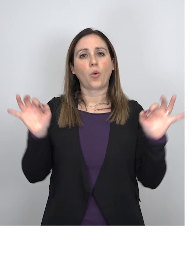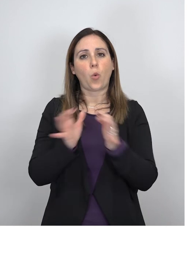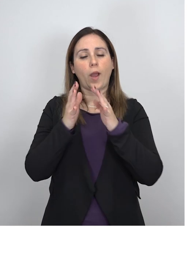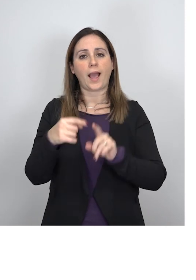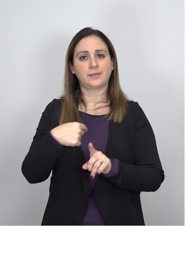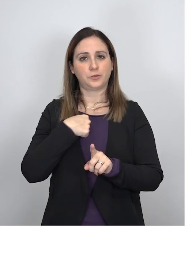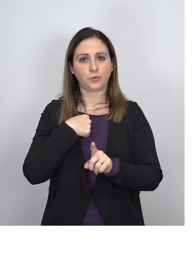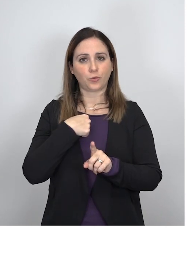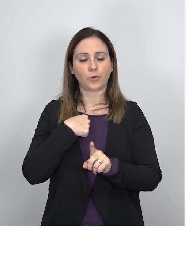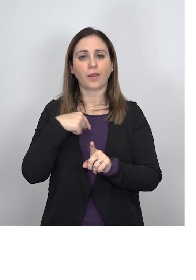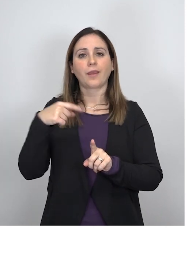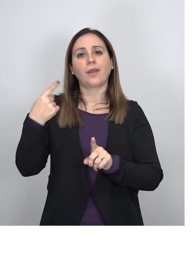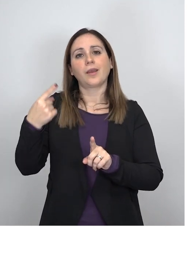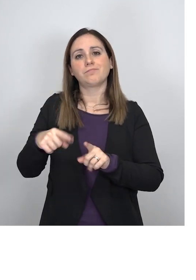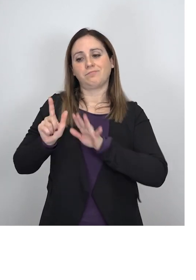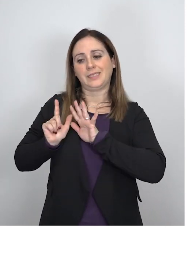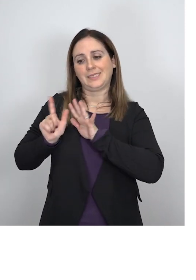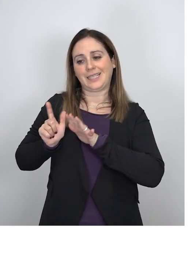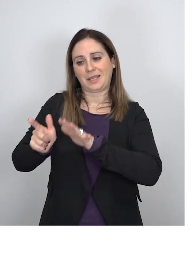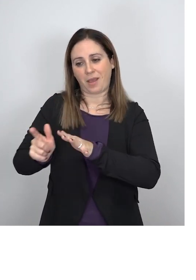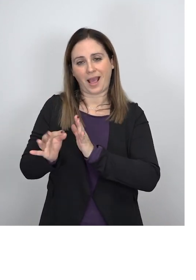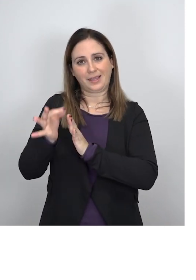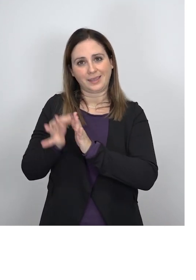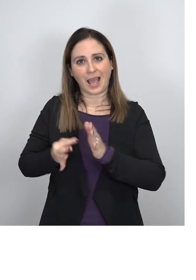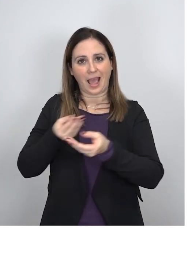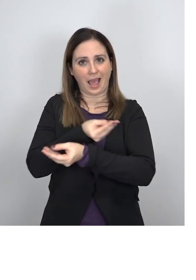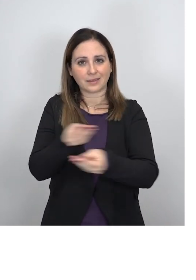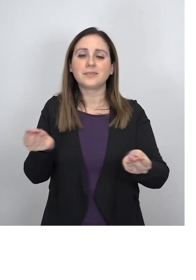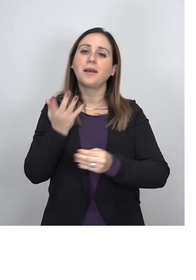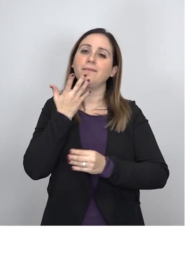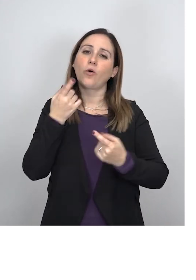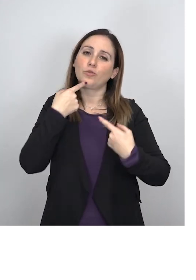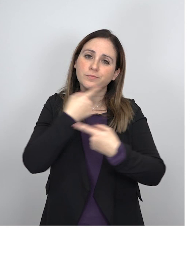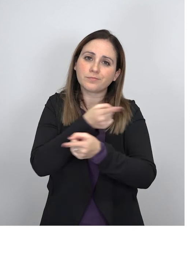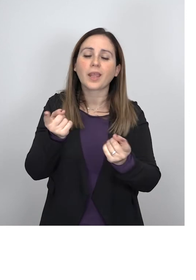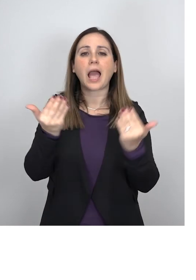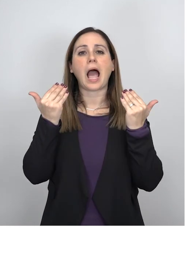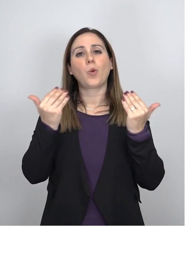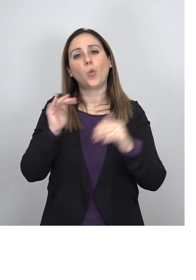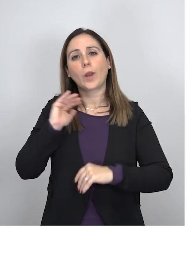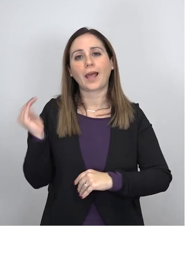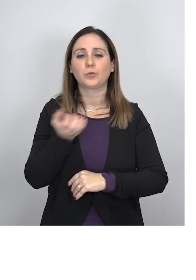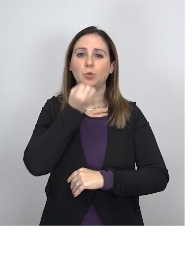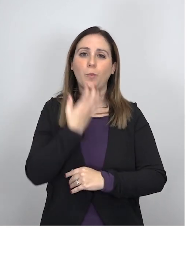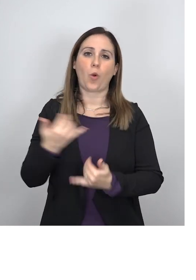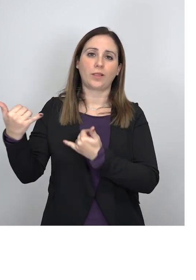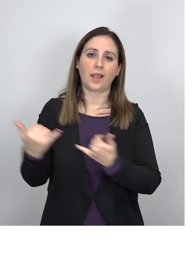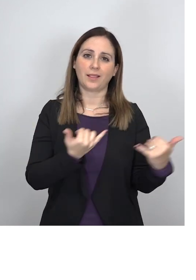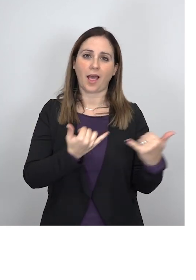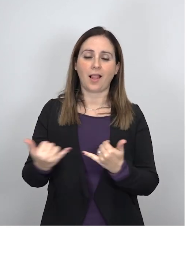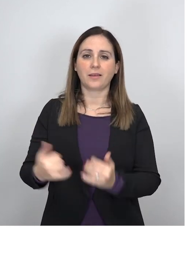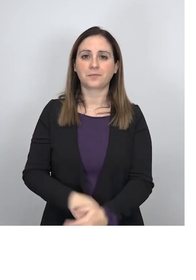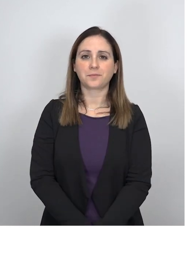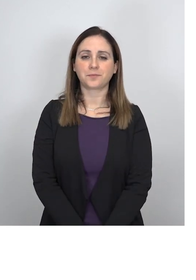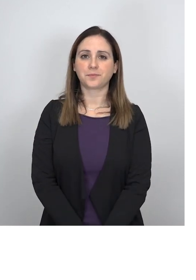colgo l'occasione alla fine di questa condivisione settimanale dei dati per formulare a tutti voi gli auguri per un Natale